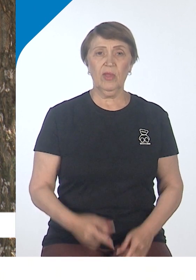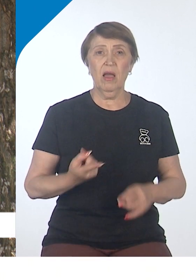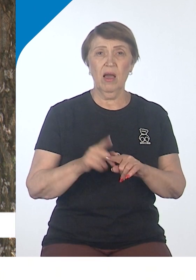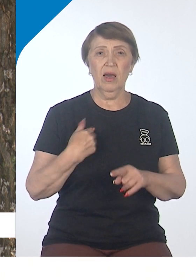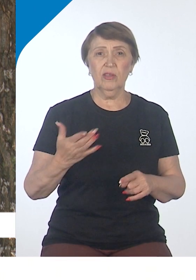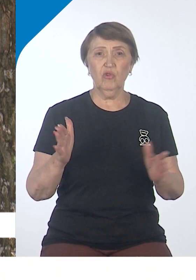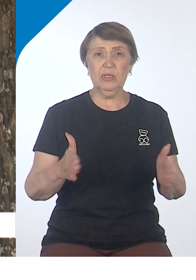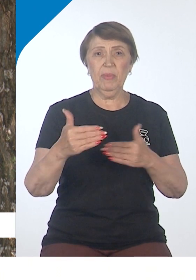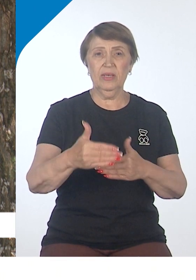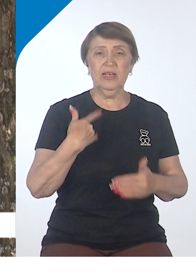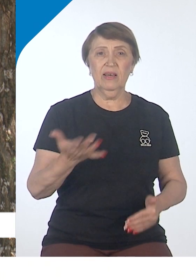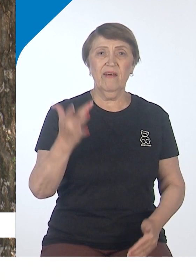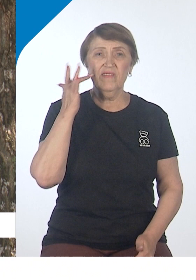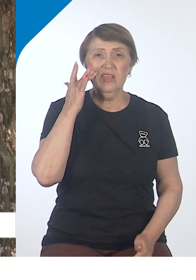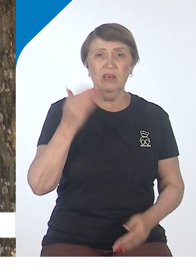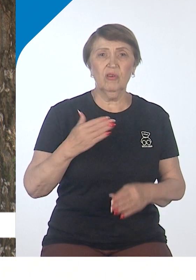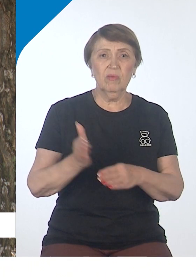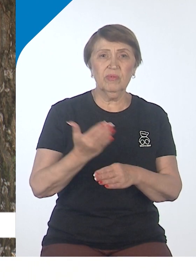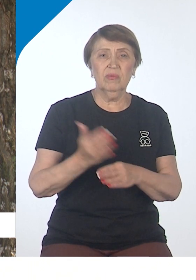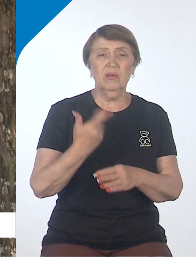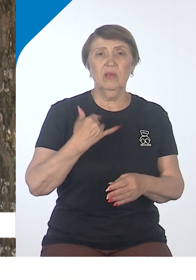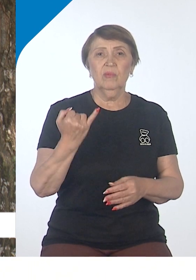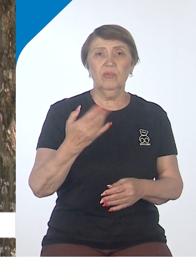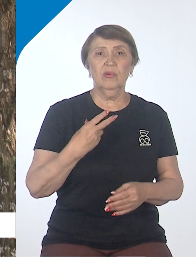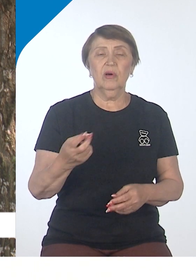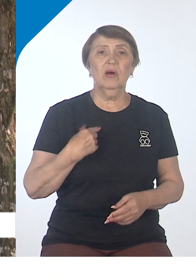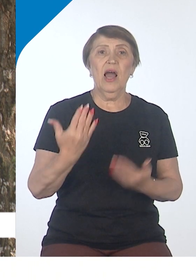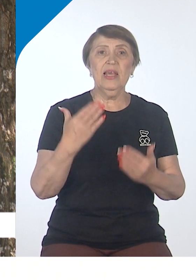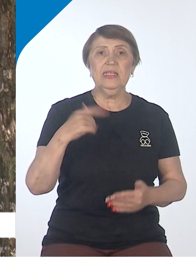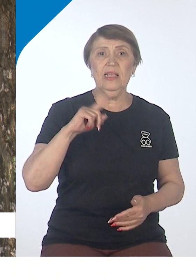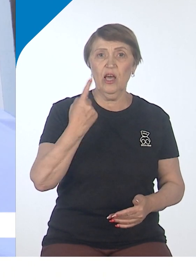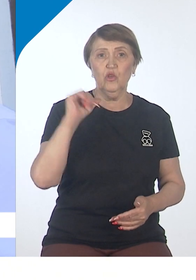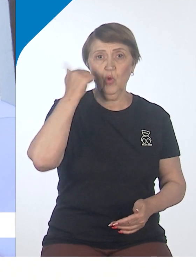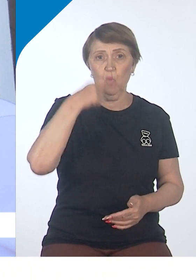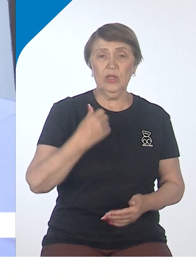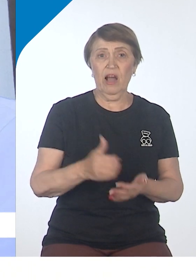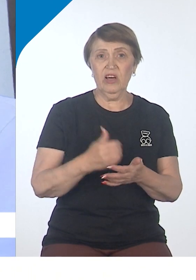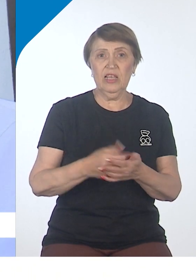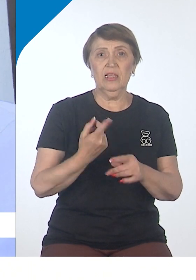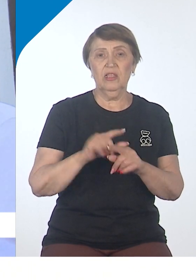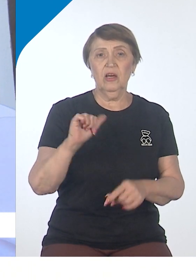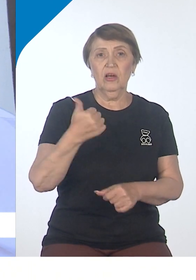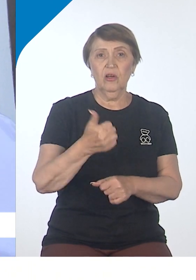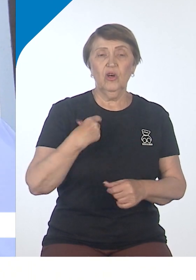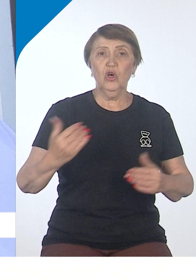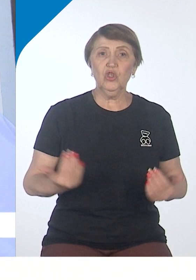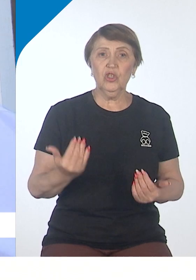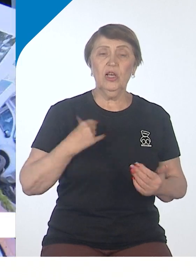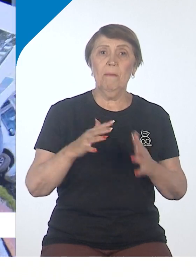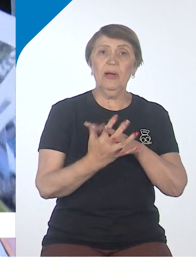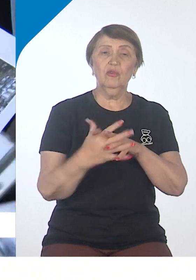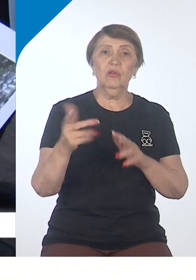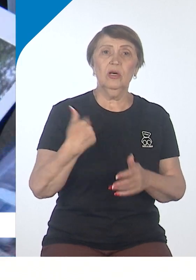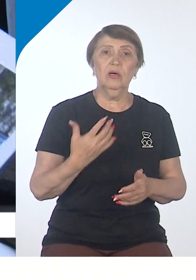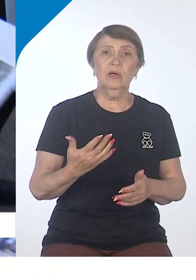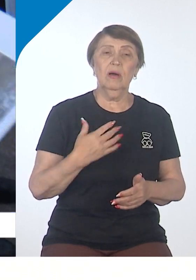плитка все время облупляется каждый год. Но если на год ее хватает, то это хорошо. Жители поселка запаслись аргументами. Мэру